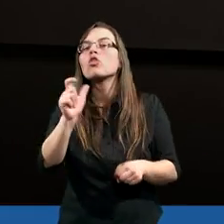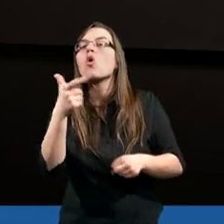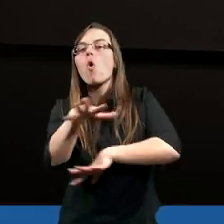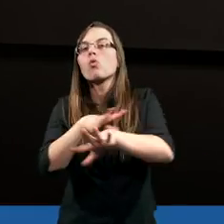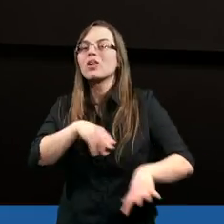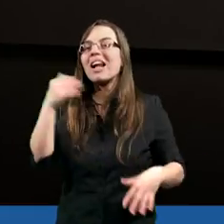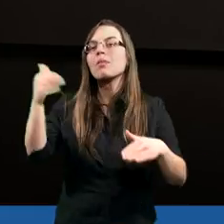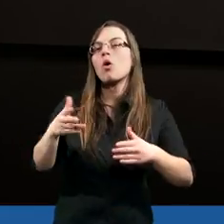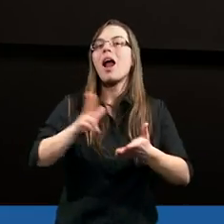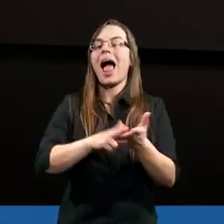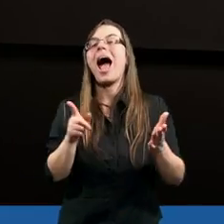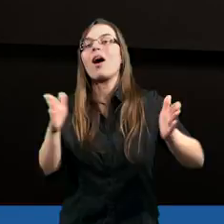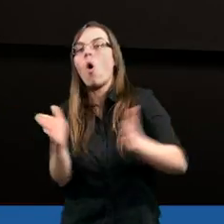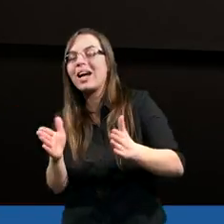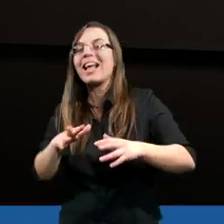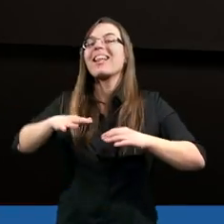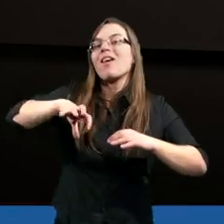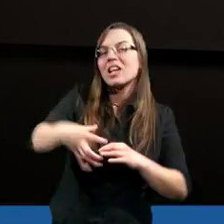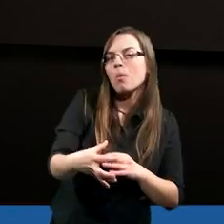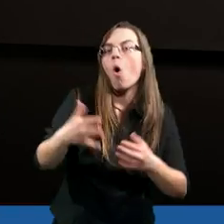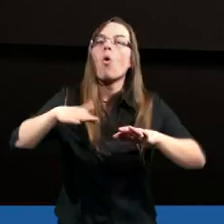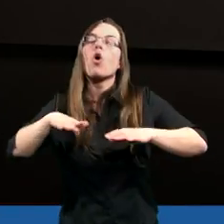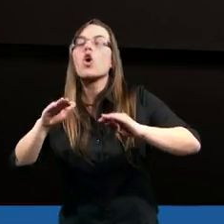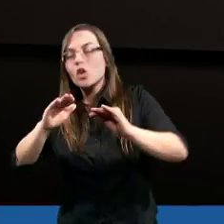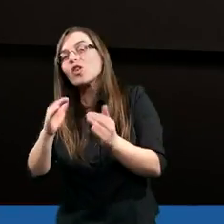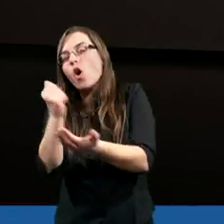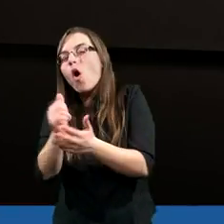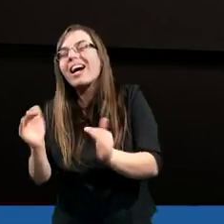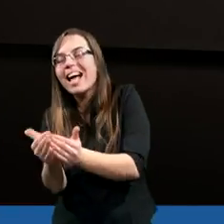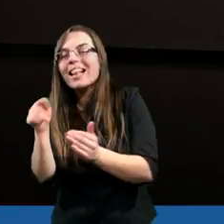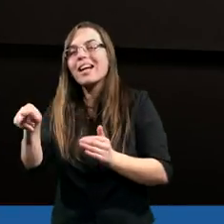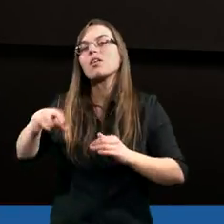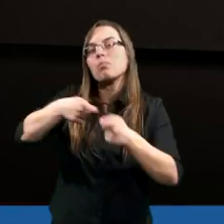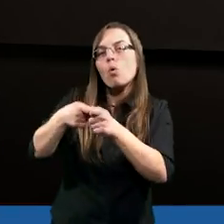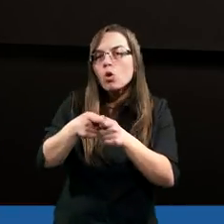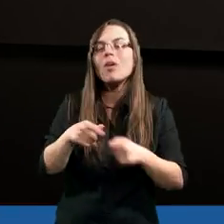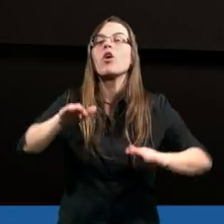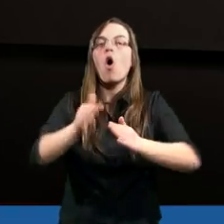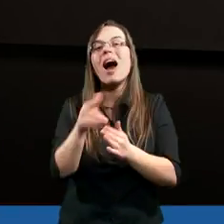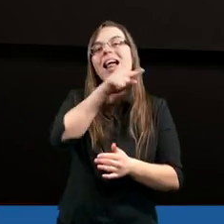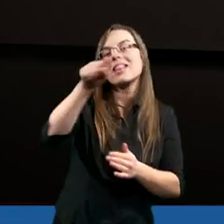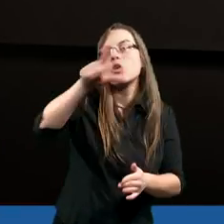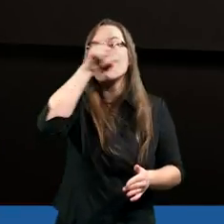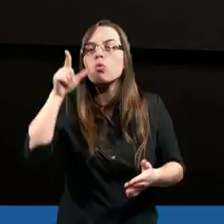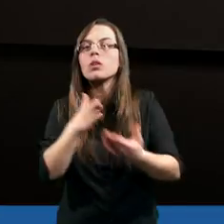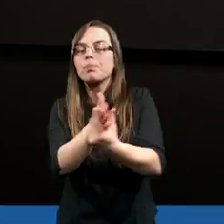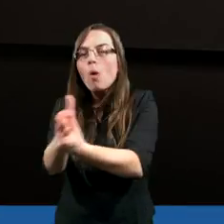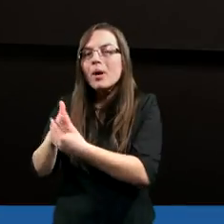Duch Święty może zrobić dla konkretnego zboru, dla konkretnej wspólnoty, no i dla sumy konkretnych ludzi.